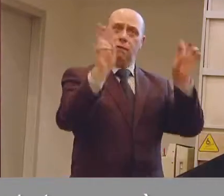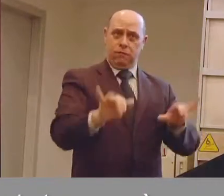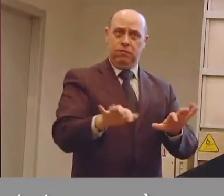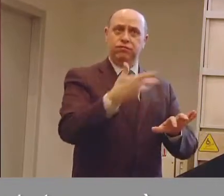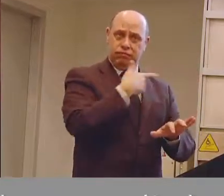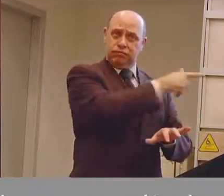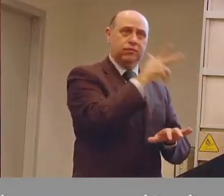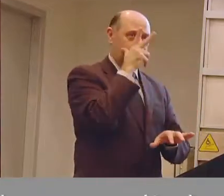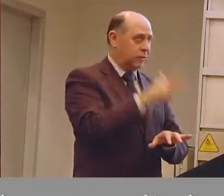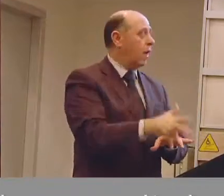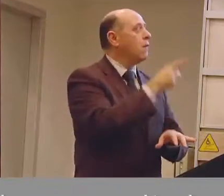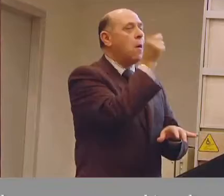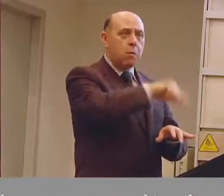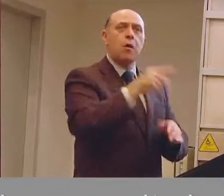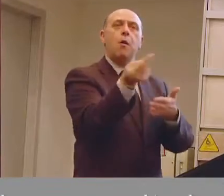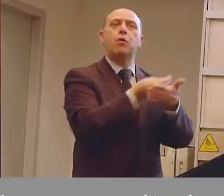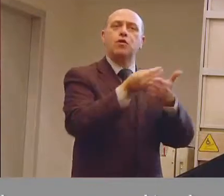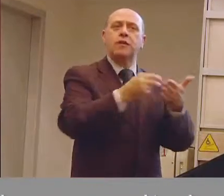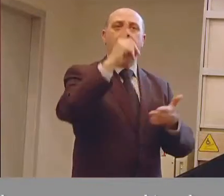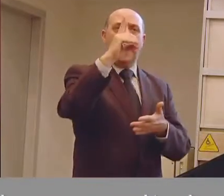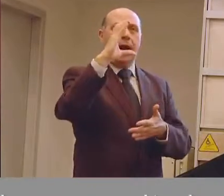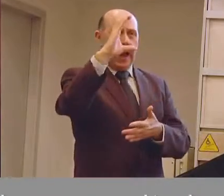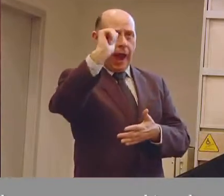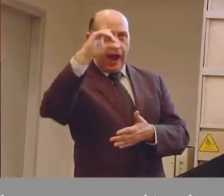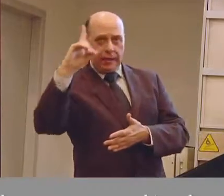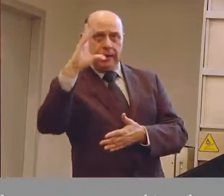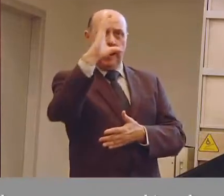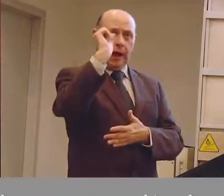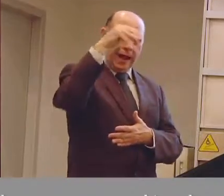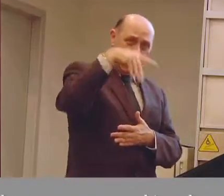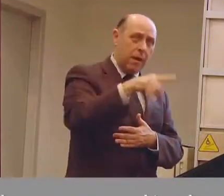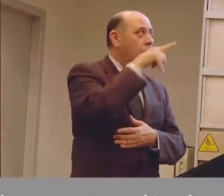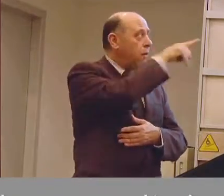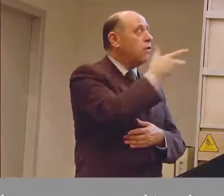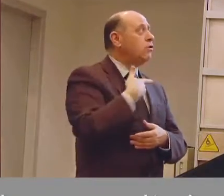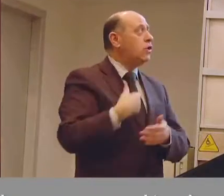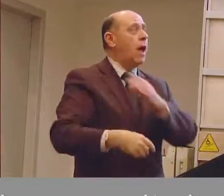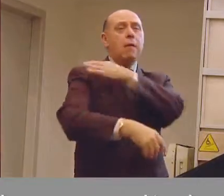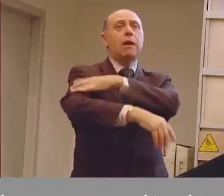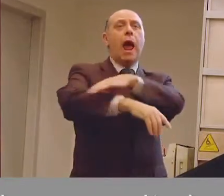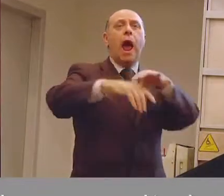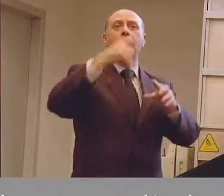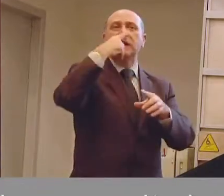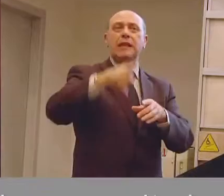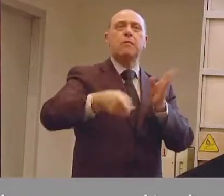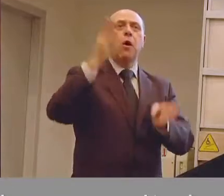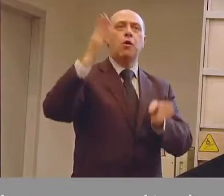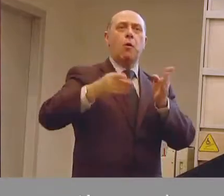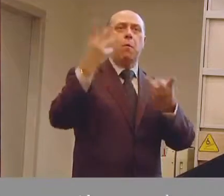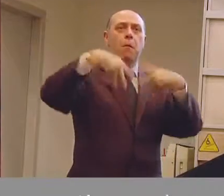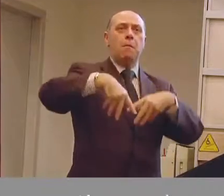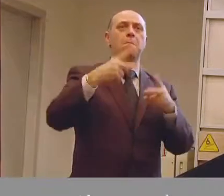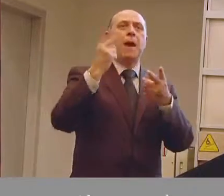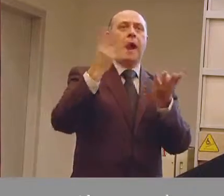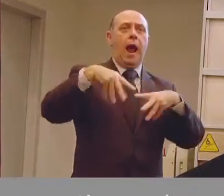e addirittura è diventato anche un progettista di CAD CAM e con lui abbiamo seguito la fornitura di questo braccio robotico. Passiamo al concetto di